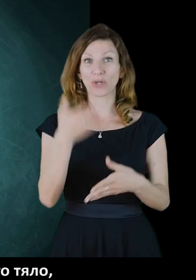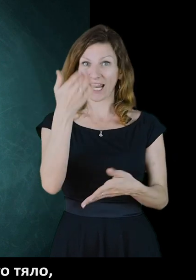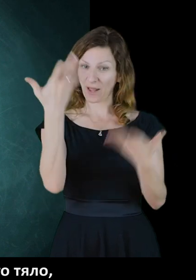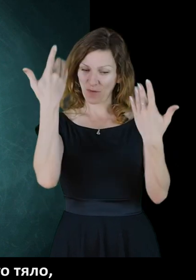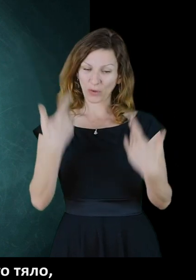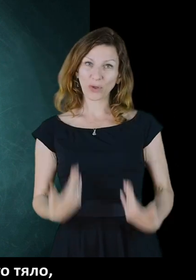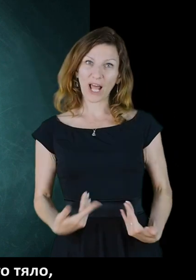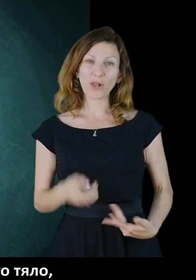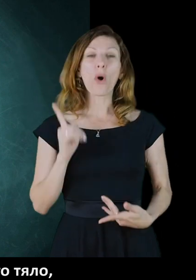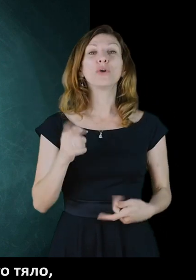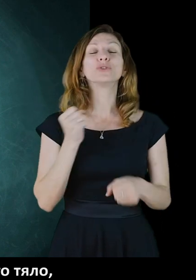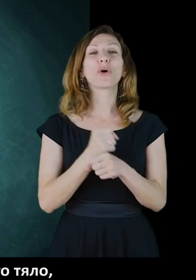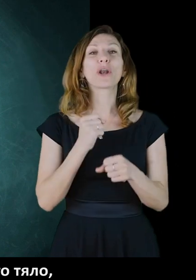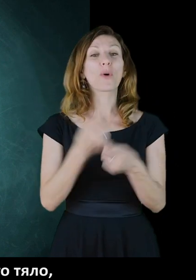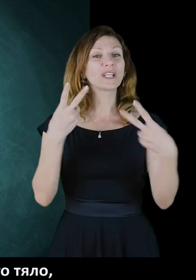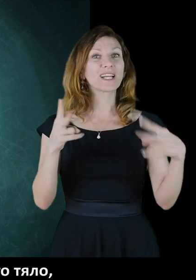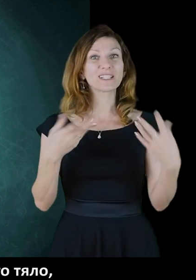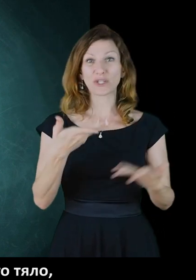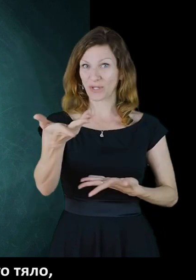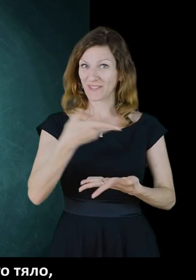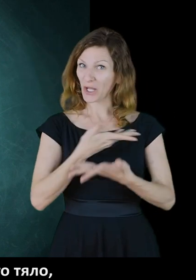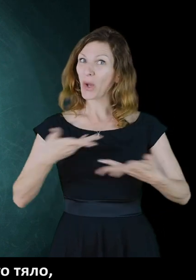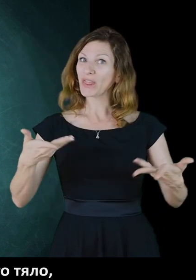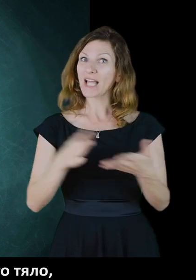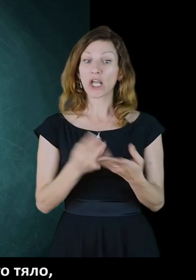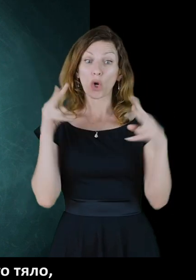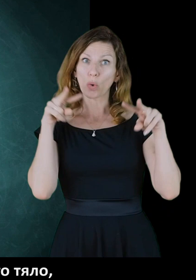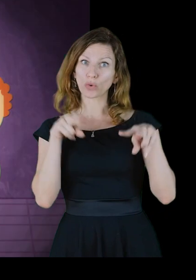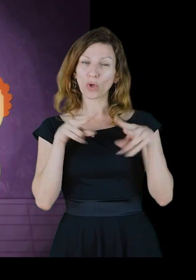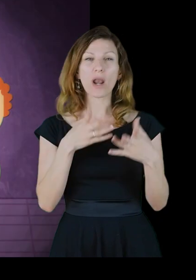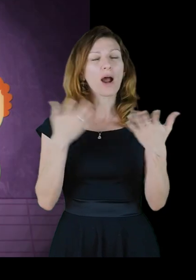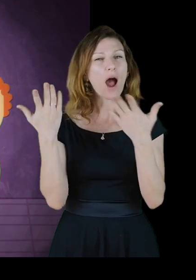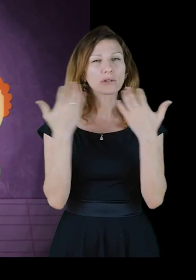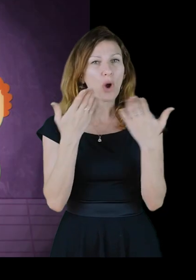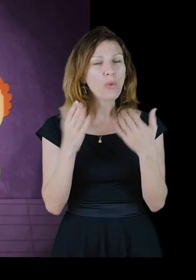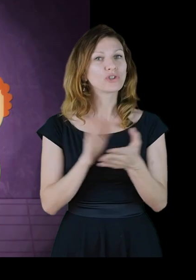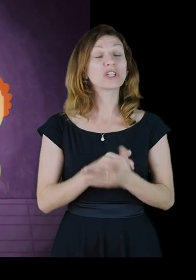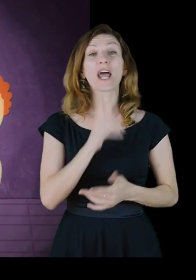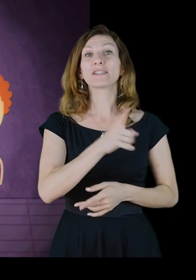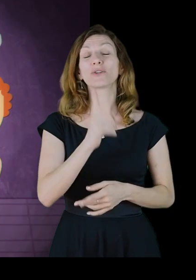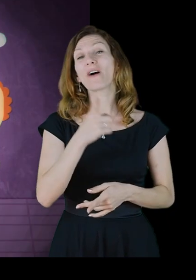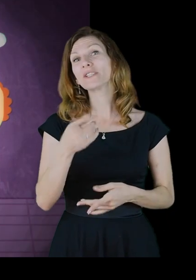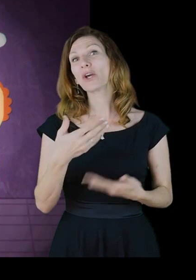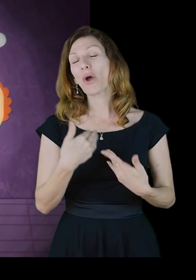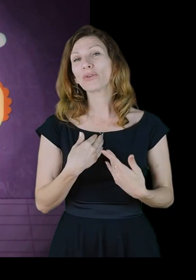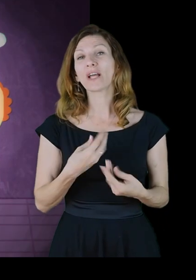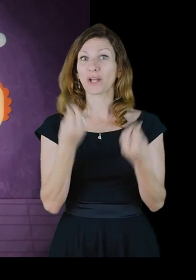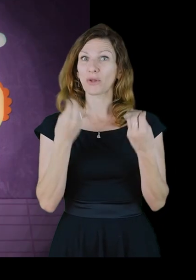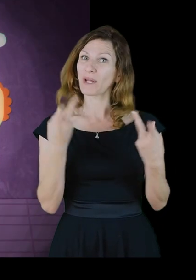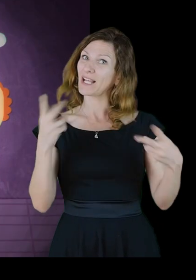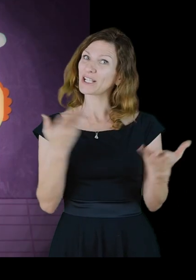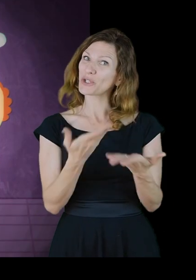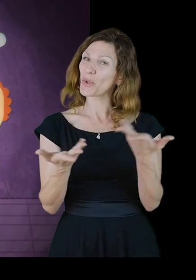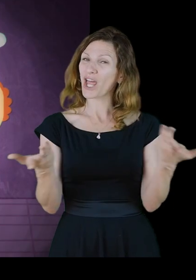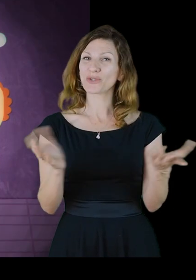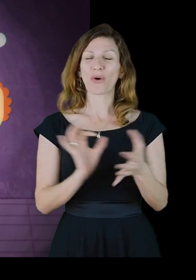компютърат на твоето тяло. Той работи различно за всеки от нас и контролира как се учиш. За това и всеки от нас е добър